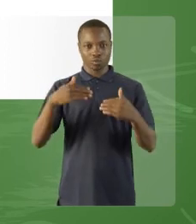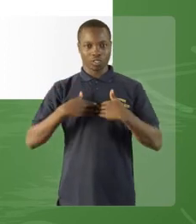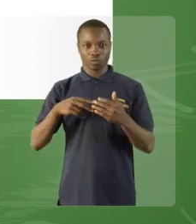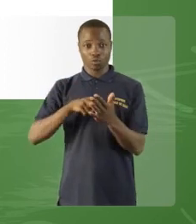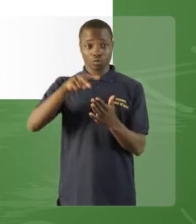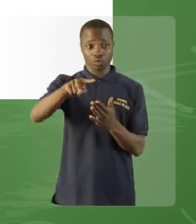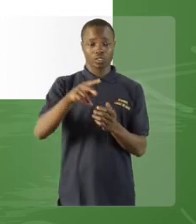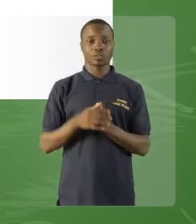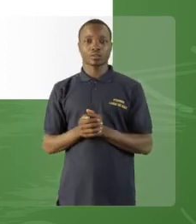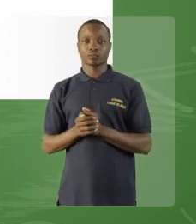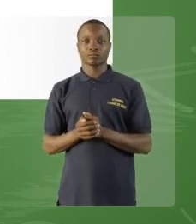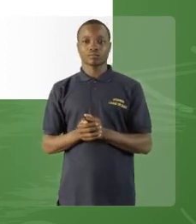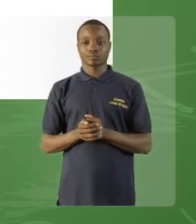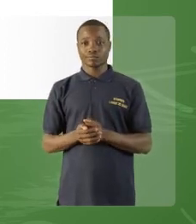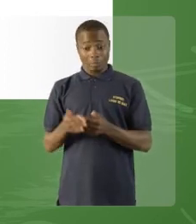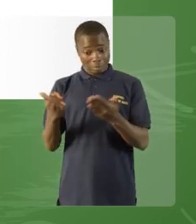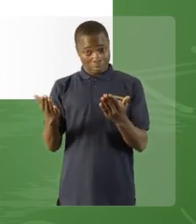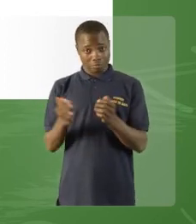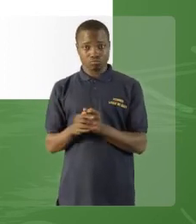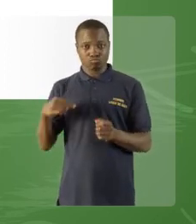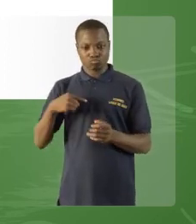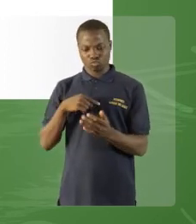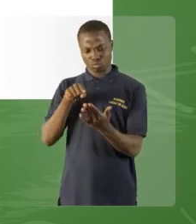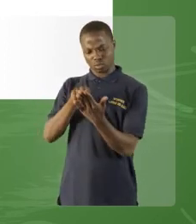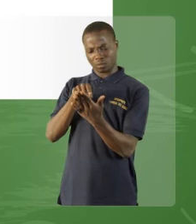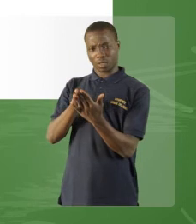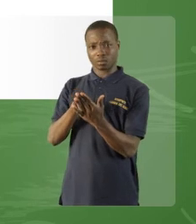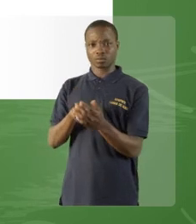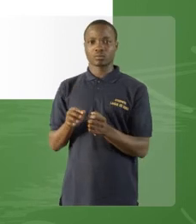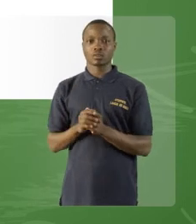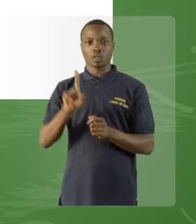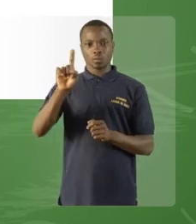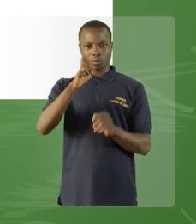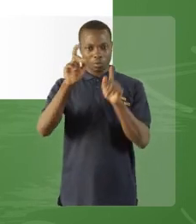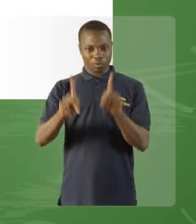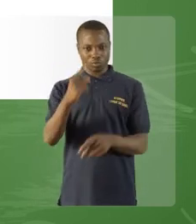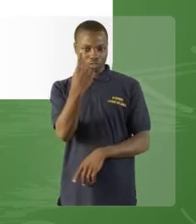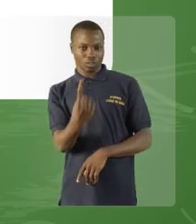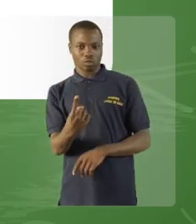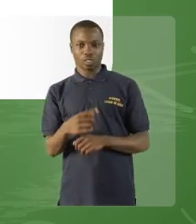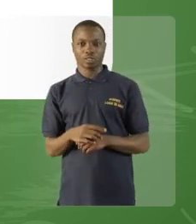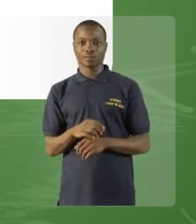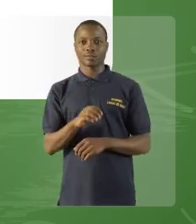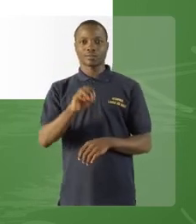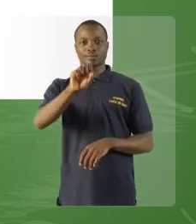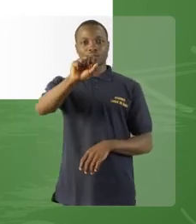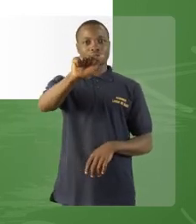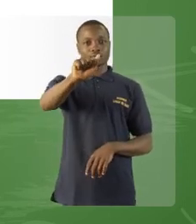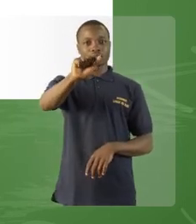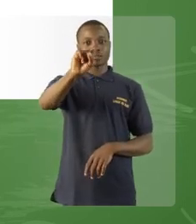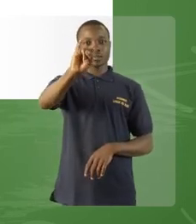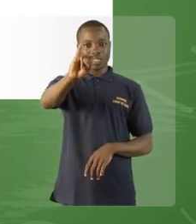nous avons sauté ». La deuxième personne du pluriel « vous avez sauté ».